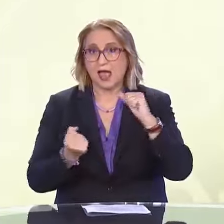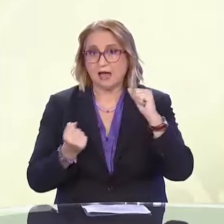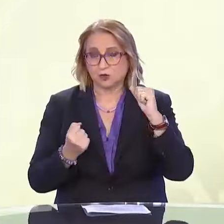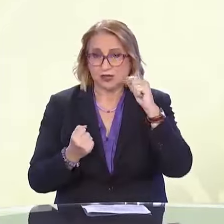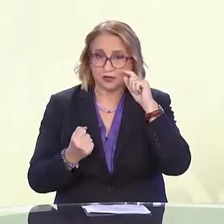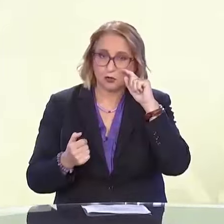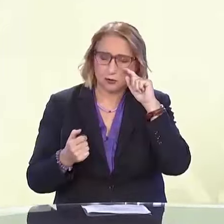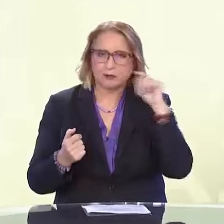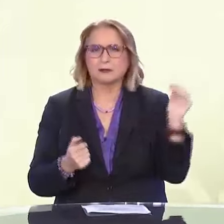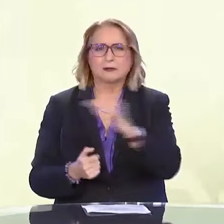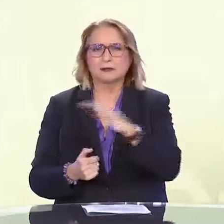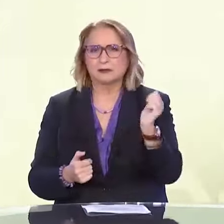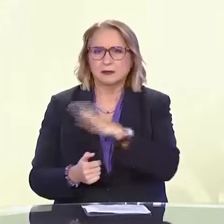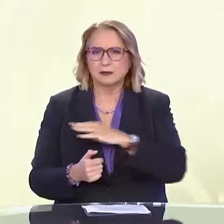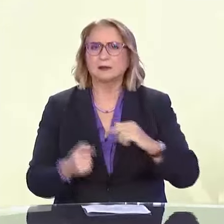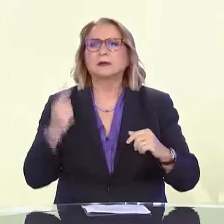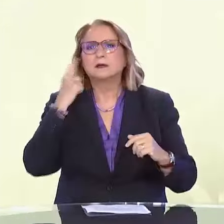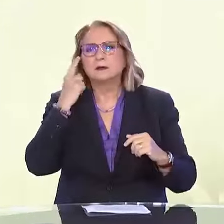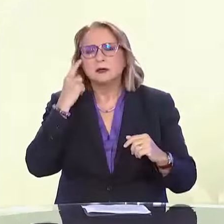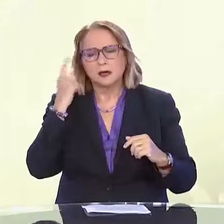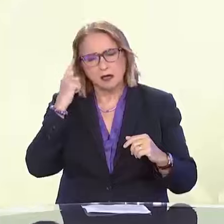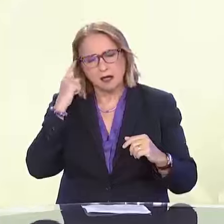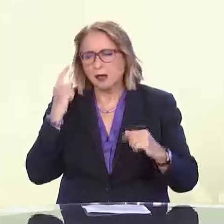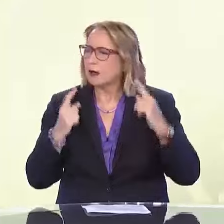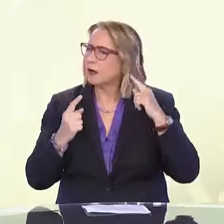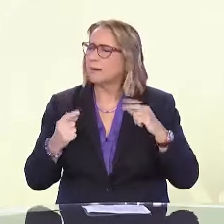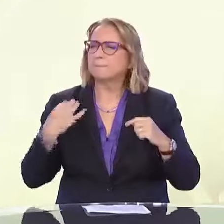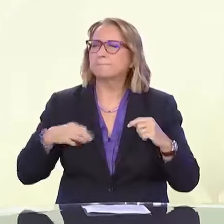κίνηση, εμείς μπορούμε να περάσουμε. Ξέρουμε ότι είναι πράσινο.